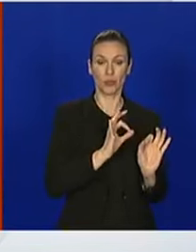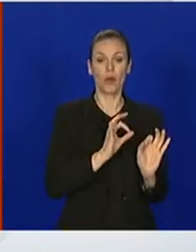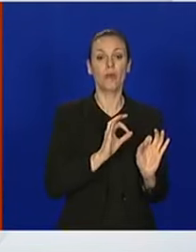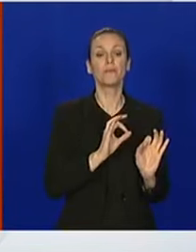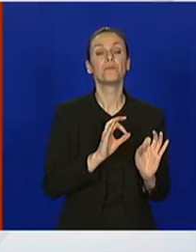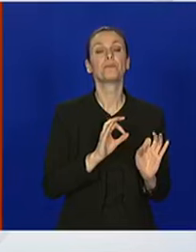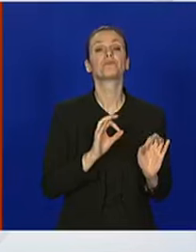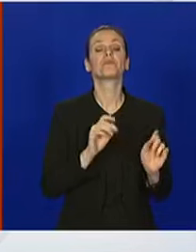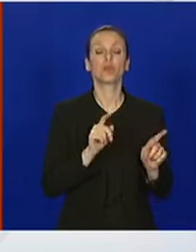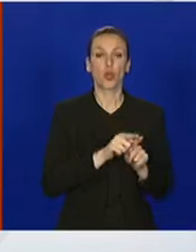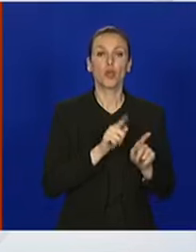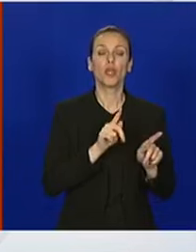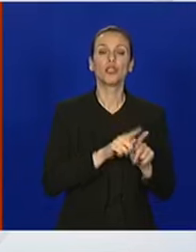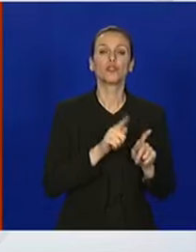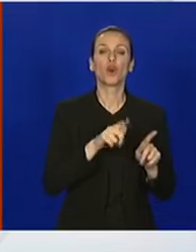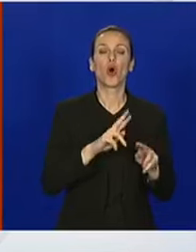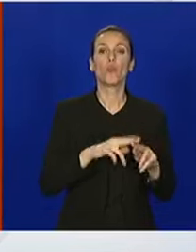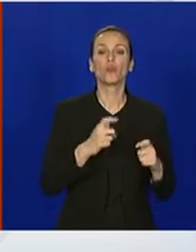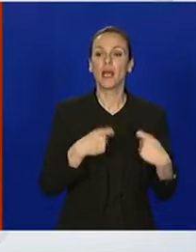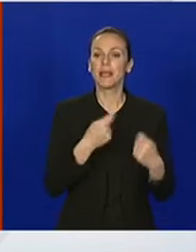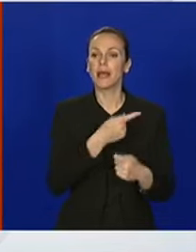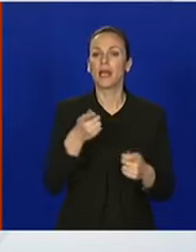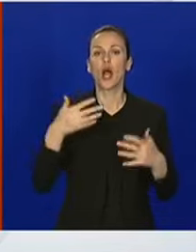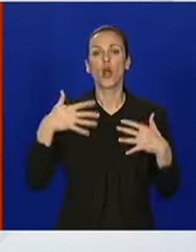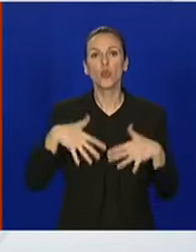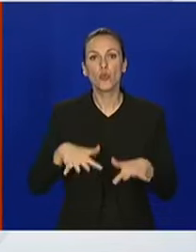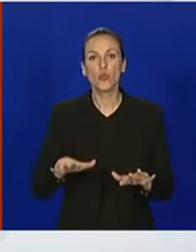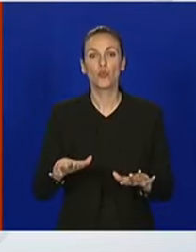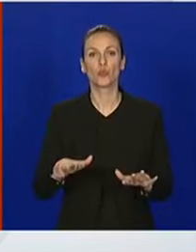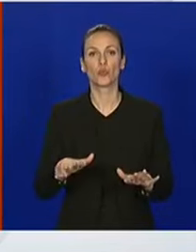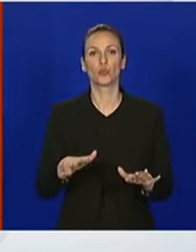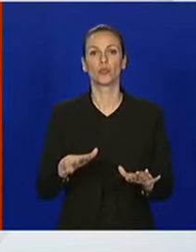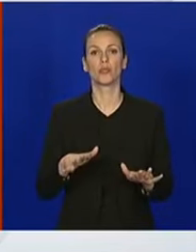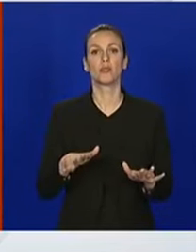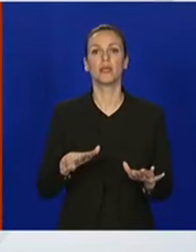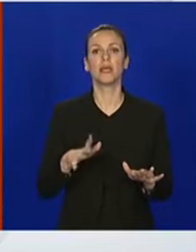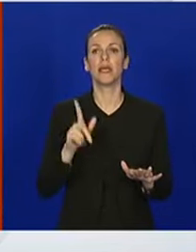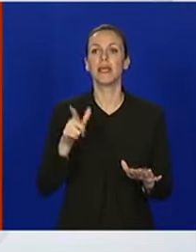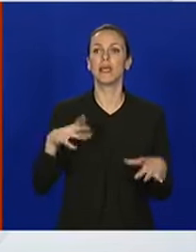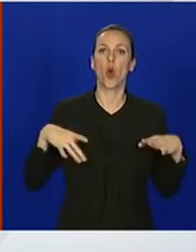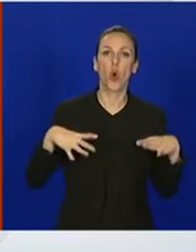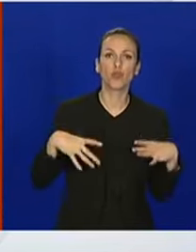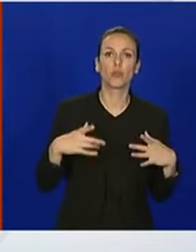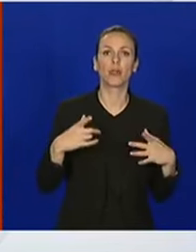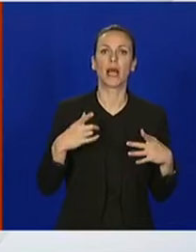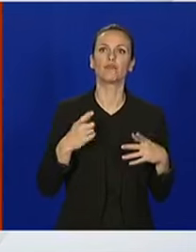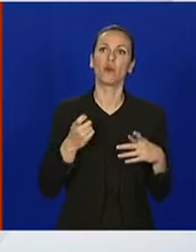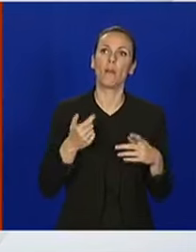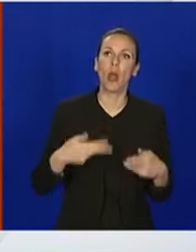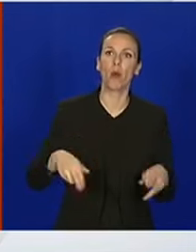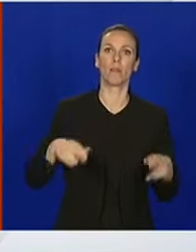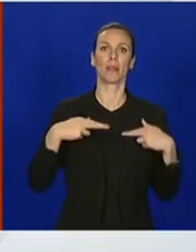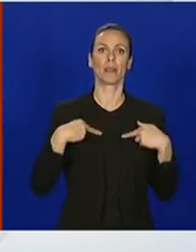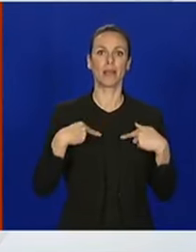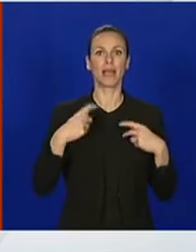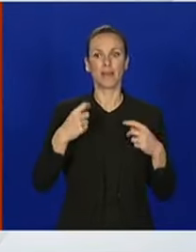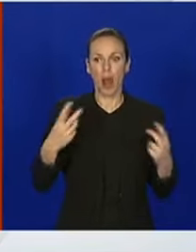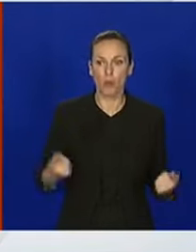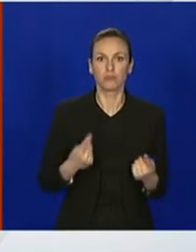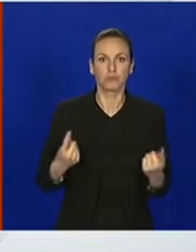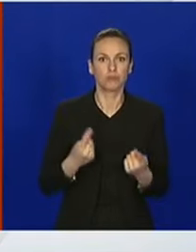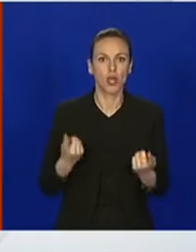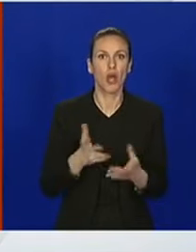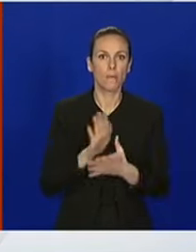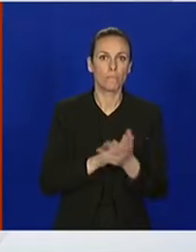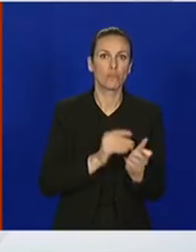će, dakle, omogućiti i ljudima i privredi da malo udahnu, da se pokrenu, ali